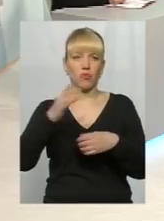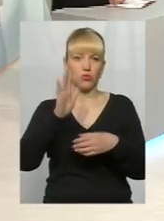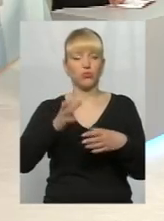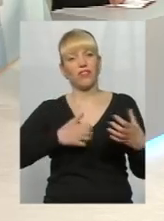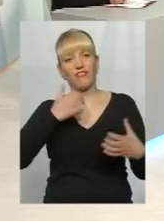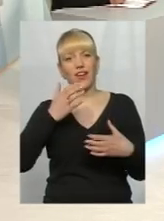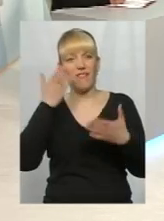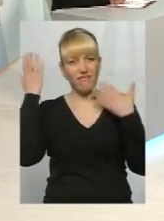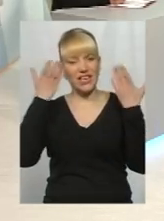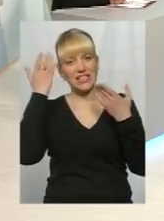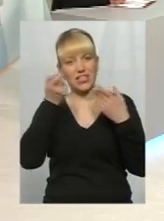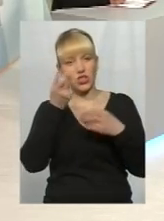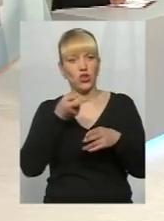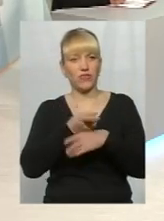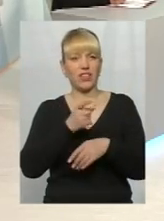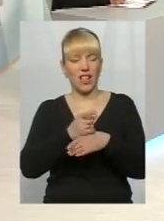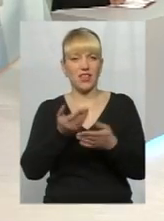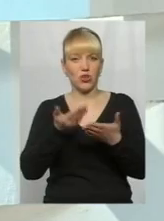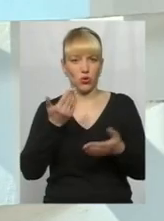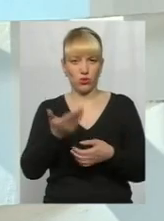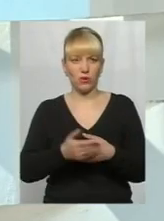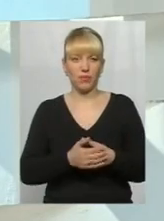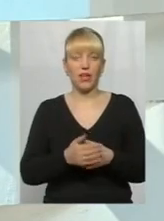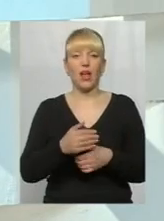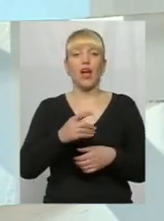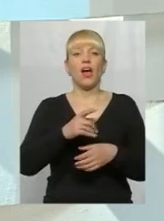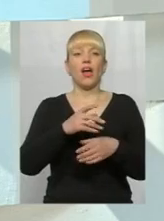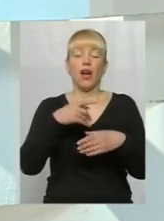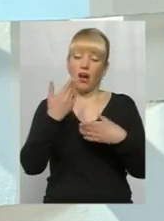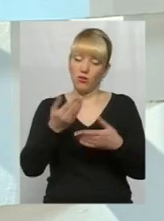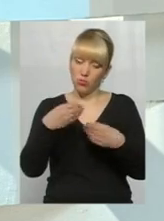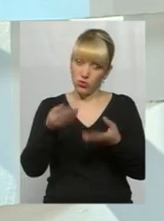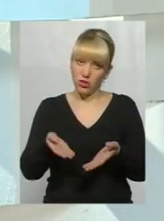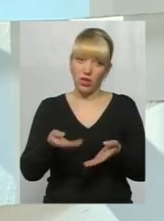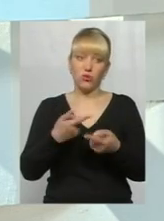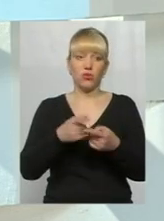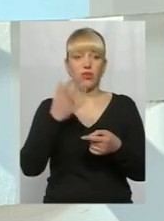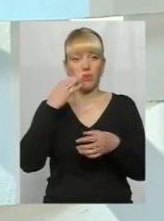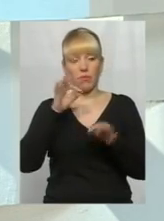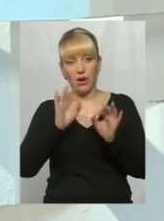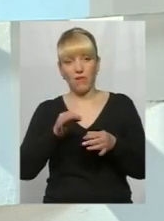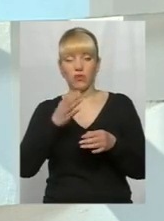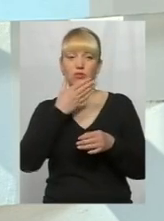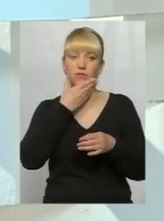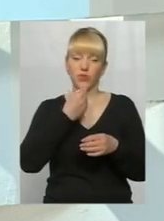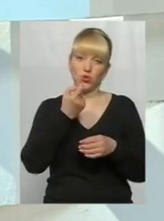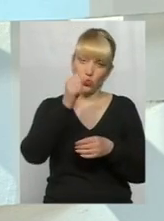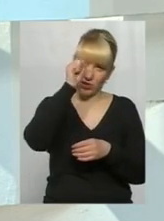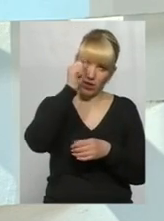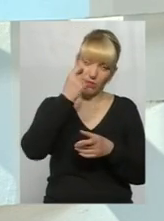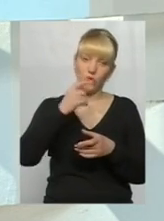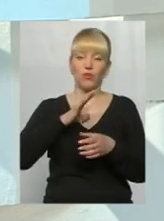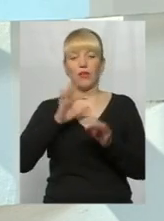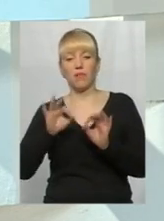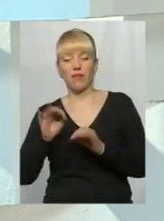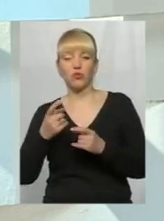Так, помирає один політик, і йому дають, оскільки він тут вів себе, ну, трохи праведно, трохи грішно, як кожен політик,